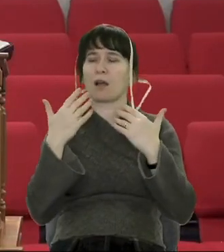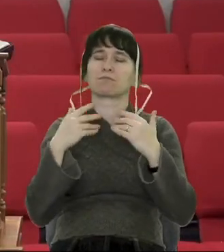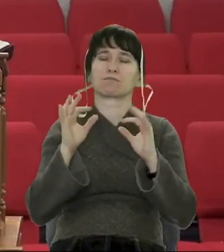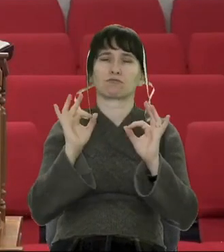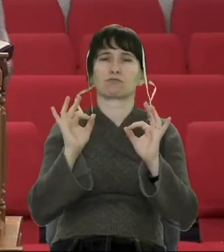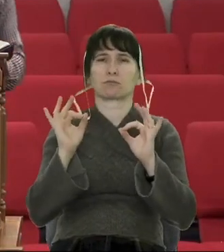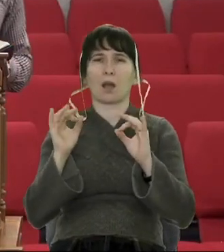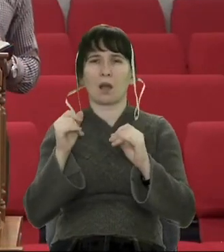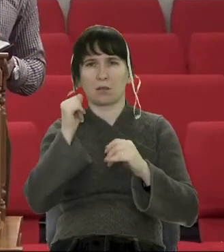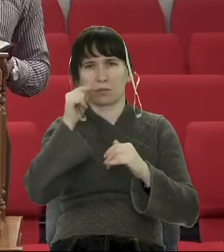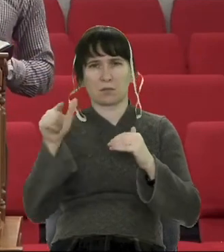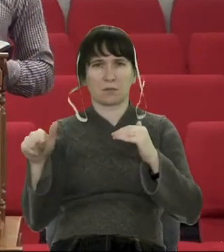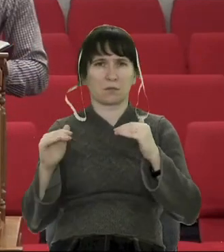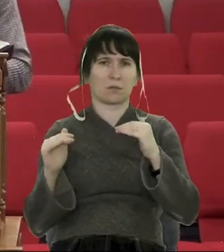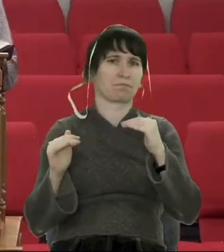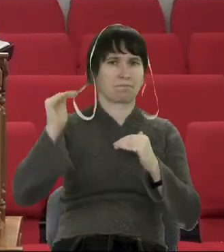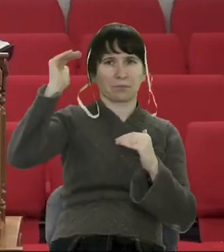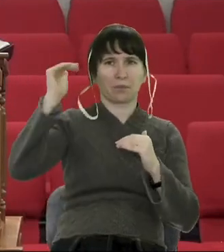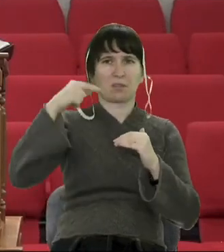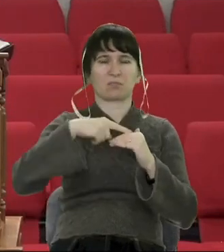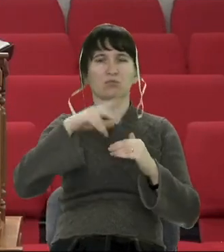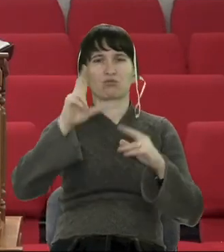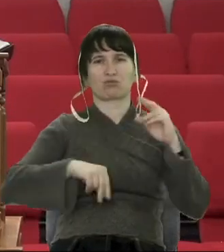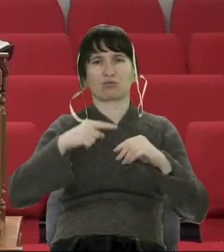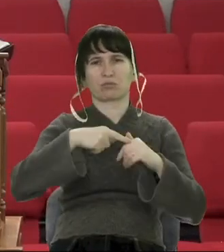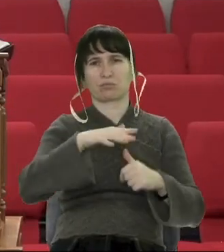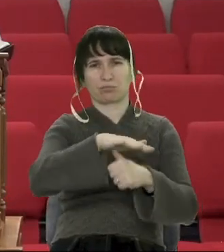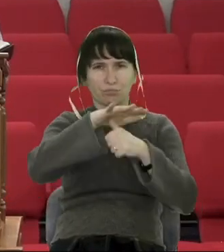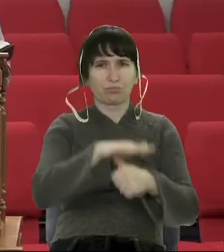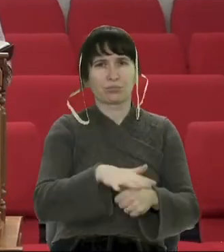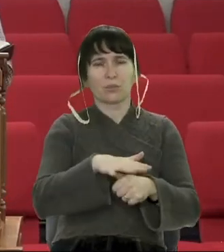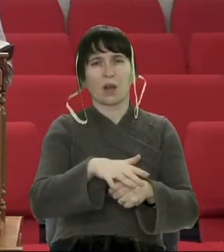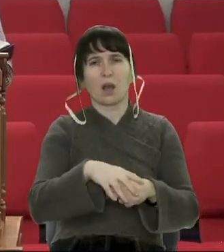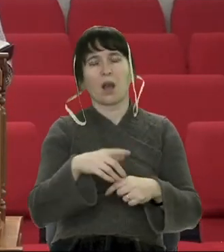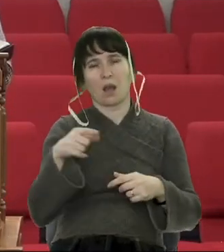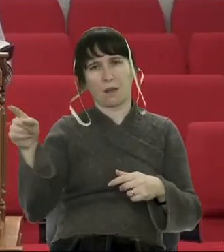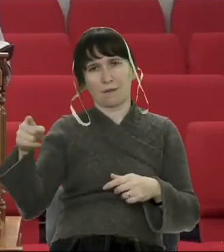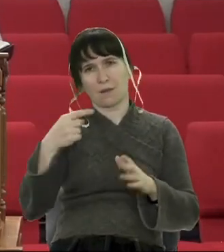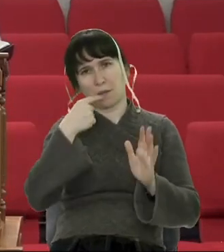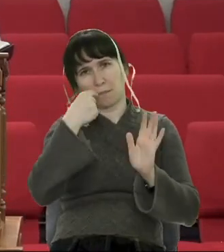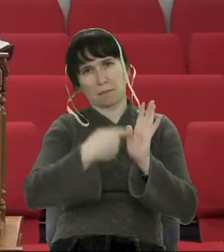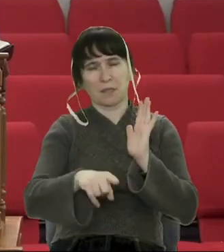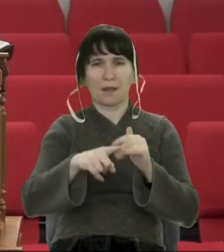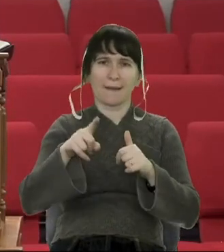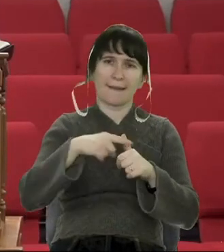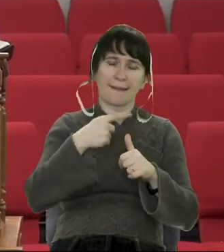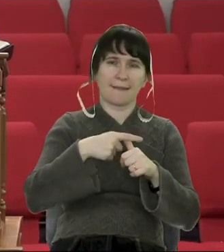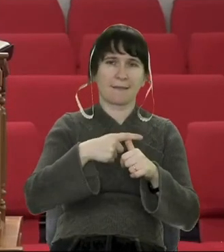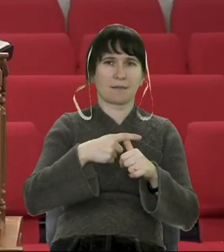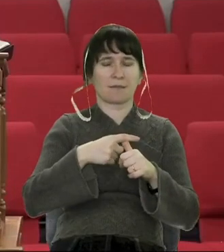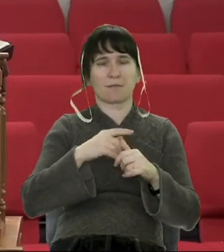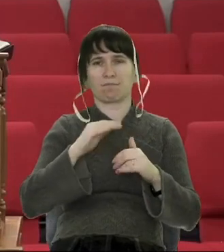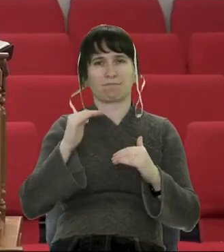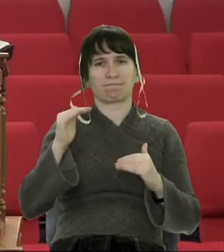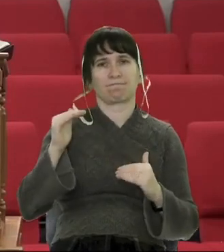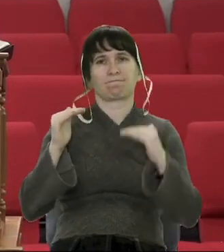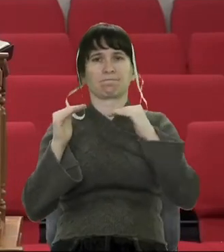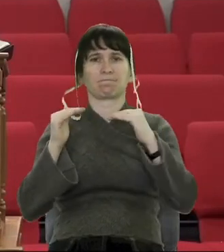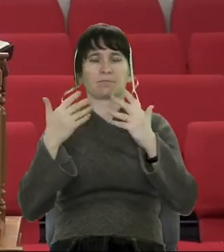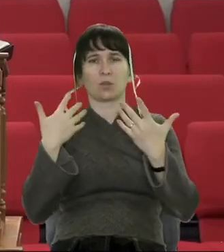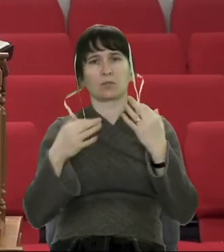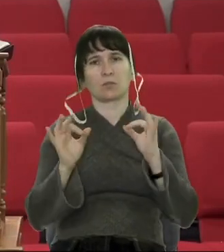І де гарантія того, що якщо вона тебе буде вважати за слабкого, вона тебе не зрадить? Оце декілька таких, шість,